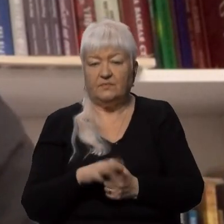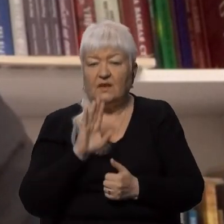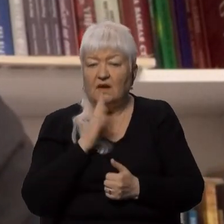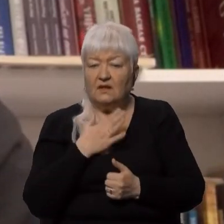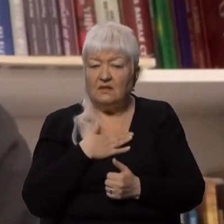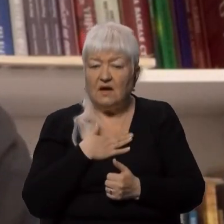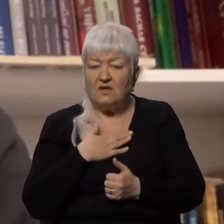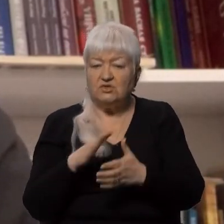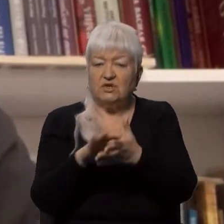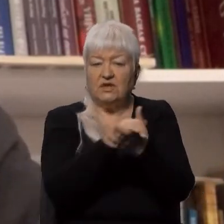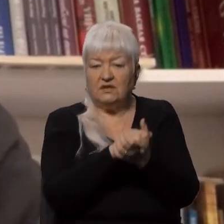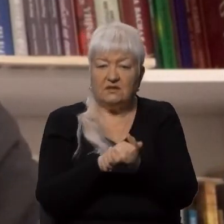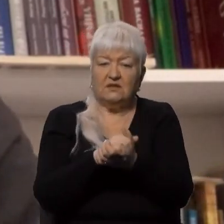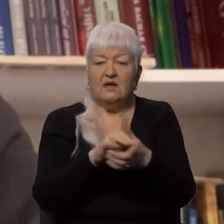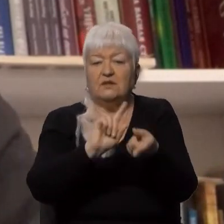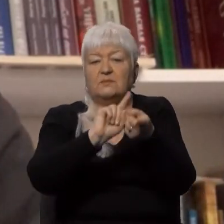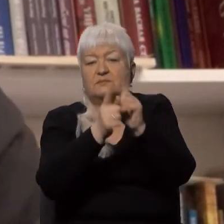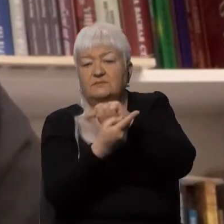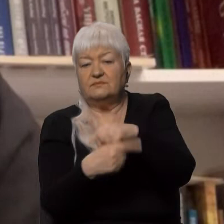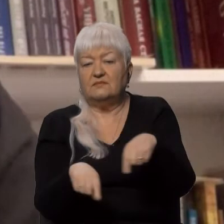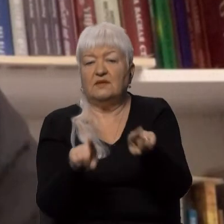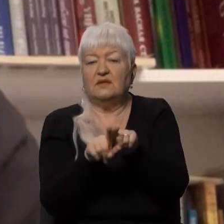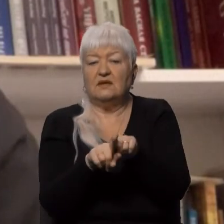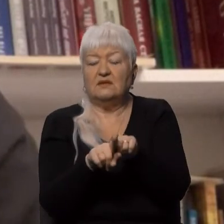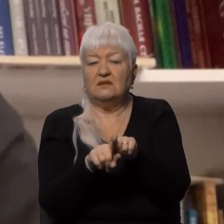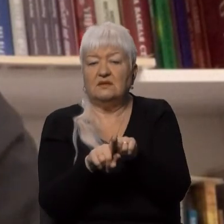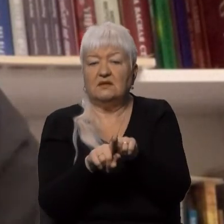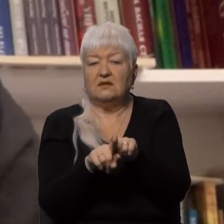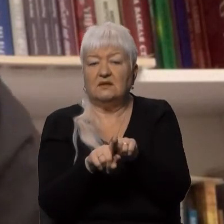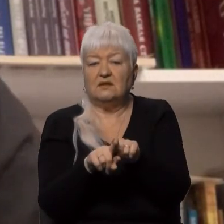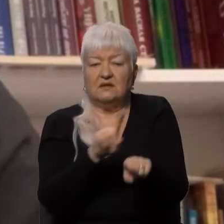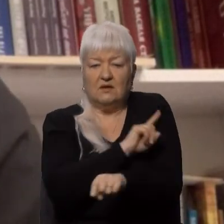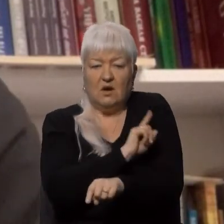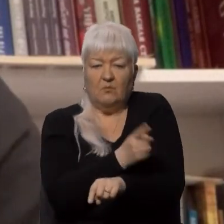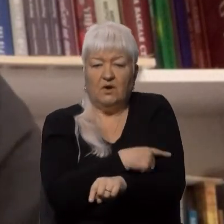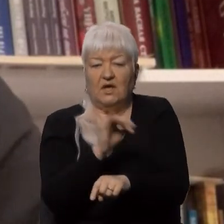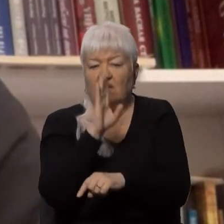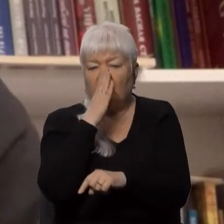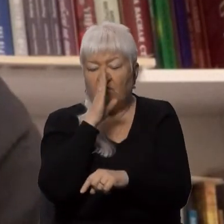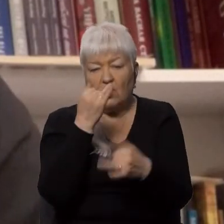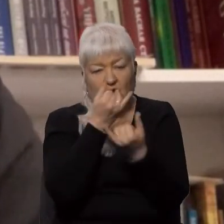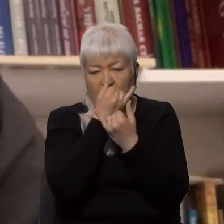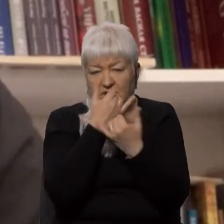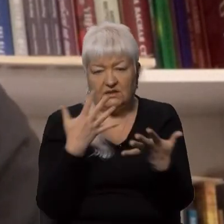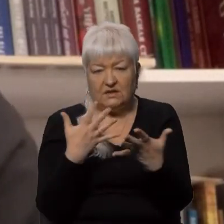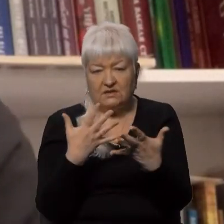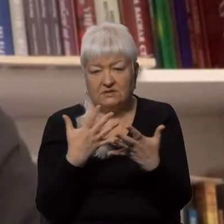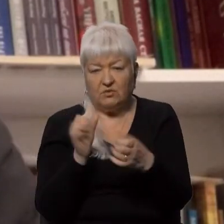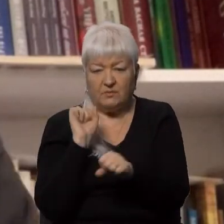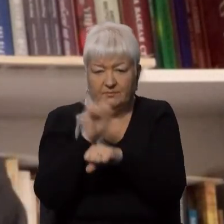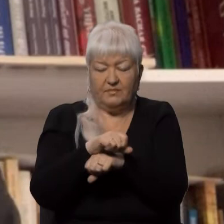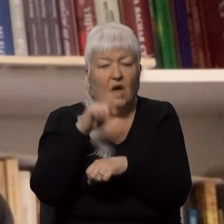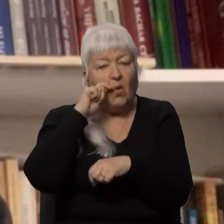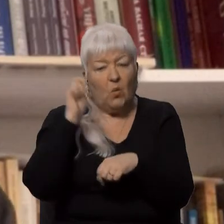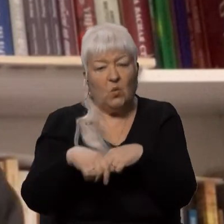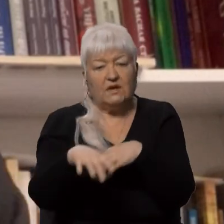єднання перетворюється на такий моноліт, і ворог не зможе зламати український